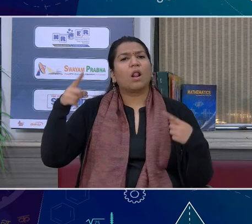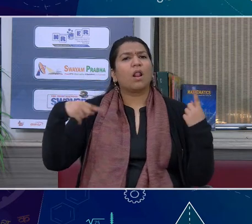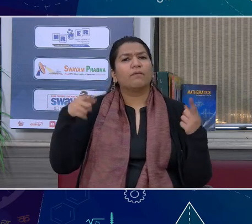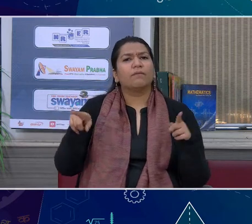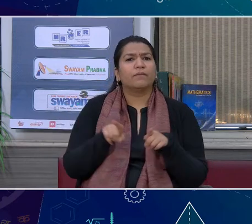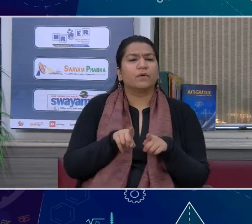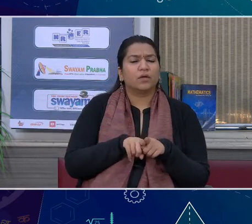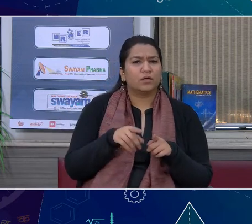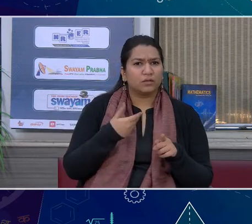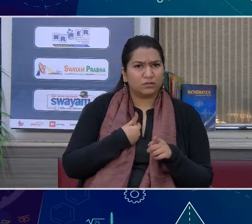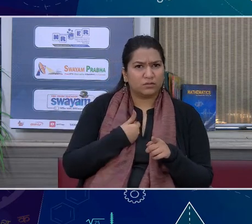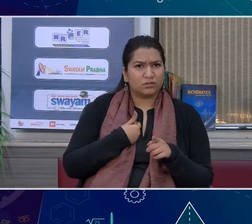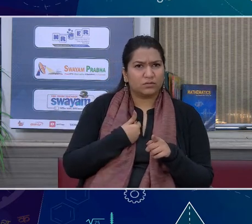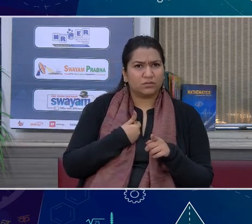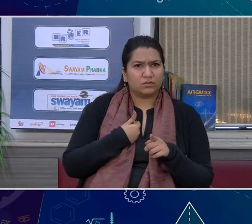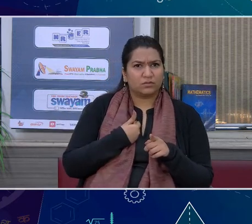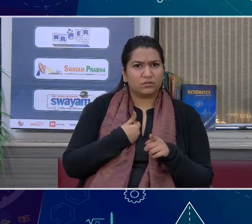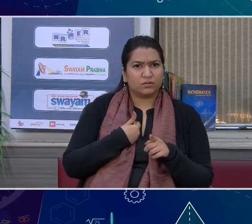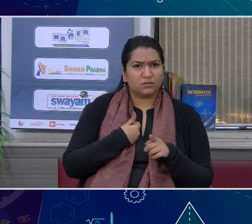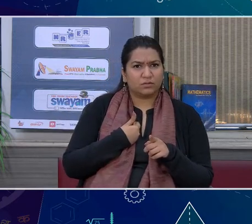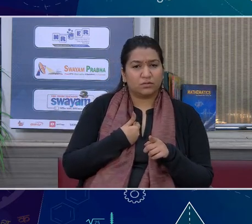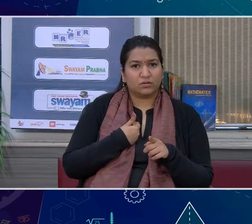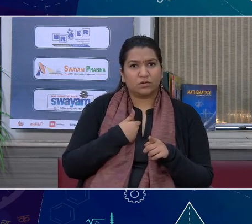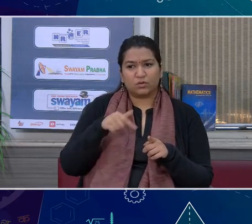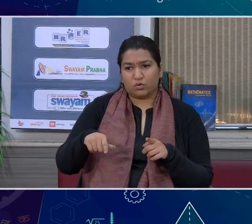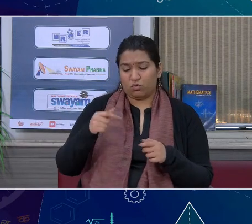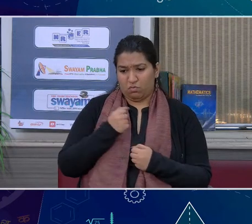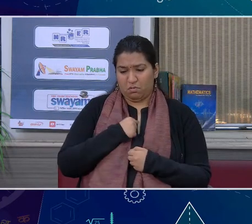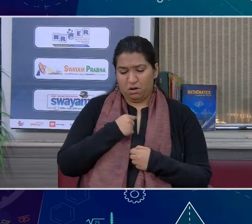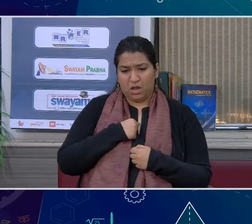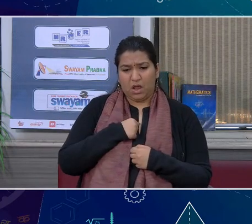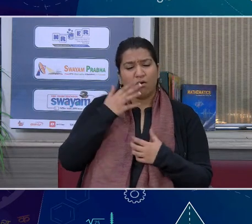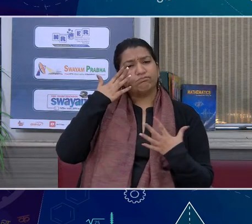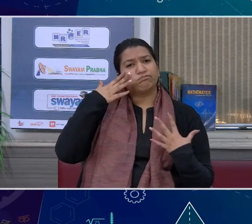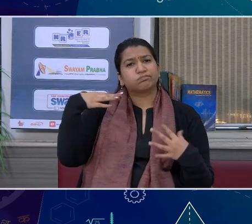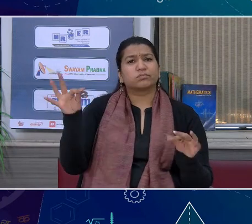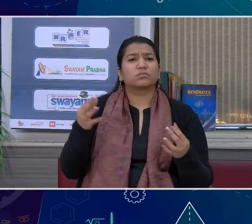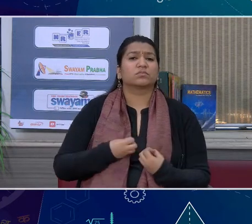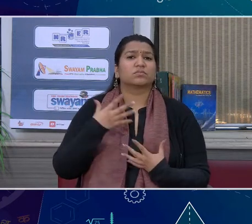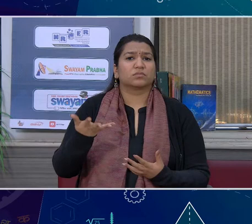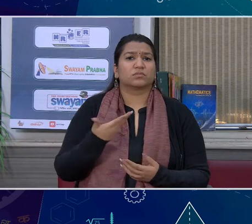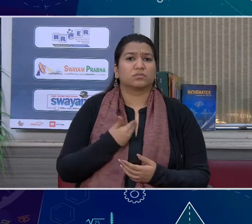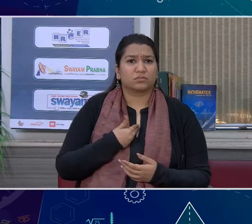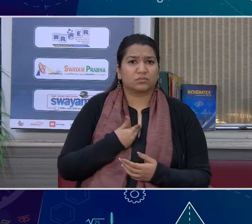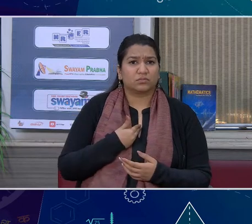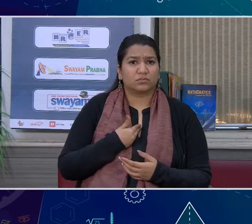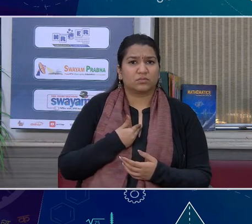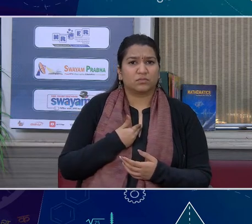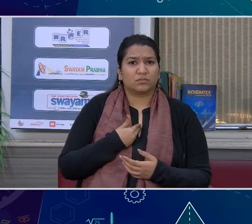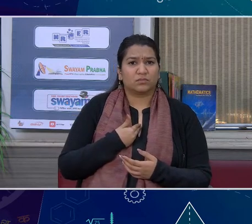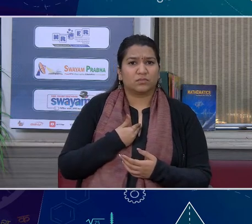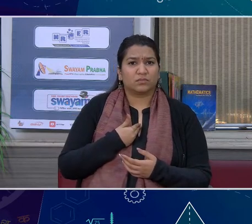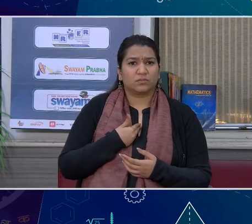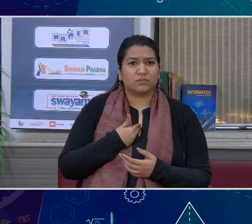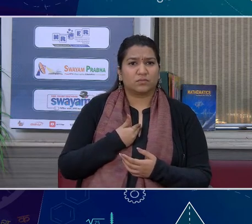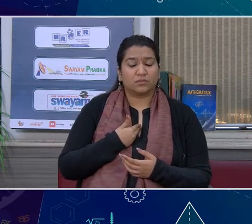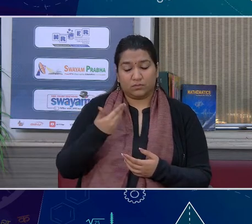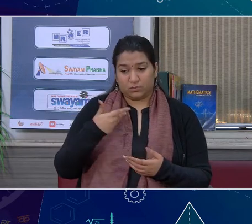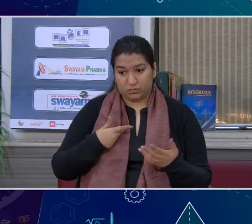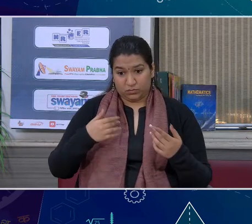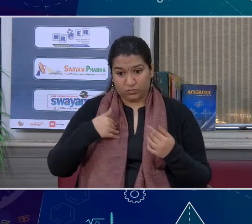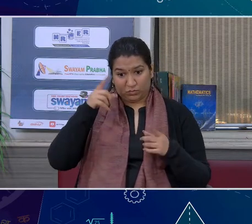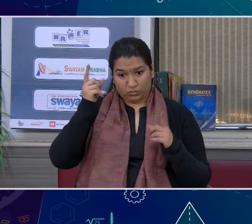अपने मन के भाव हैं वह उन्मुक्त होकर व्यक्त कर रहा हूं मिश्चिन तोकर व्यक्त कर रहा हूं मैं उन भावों में यह नहीं चाहता कि